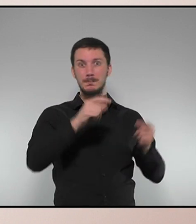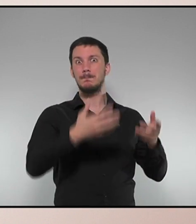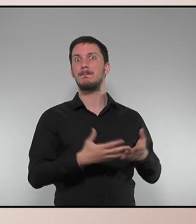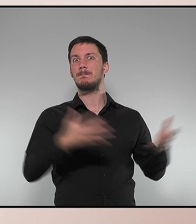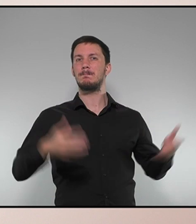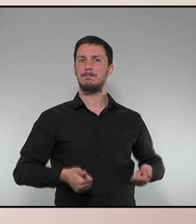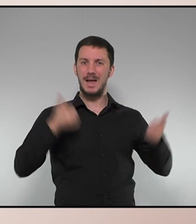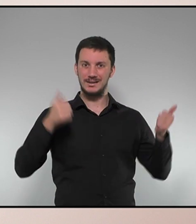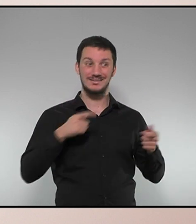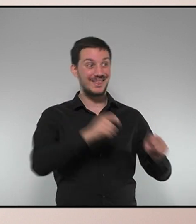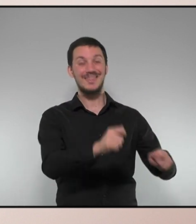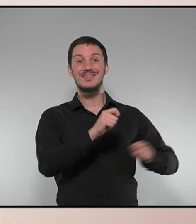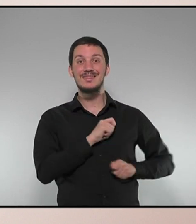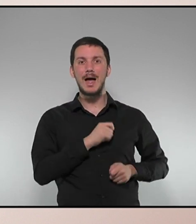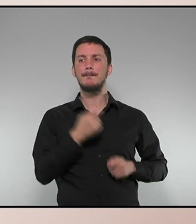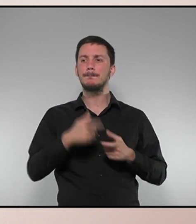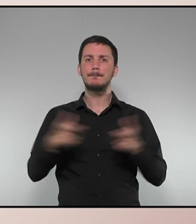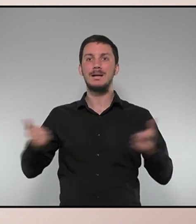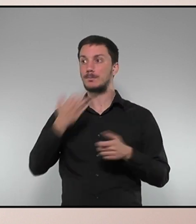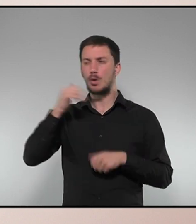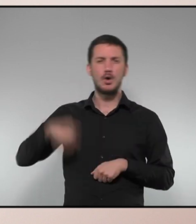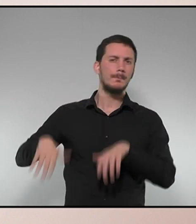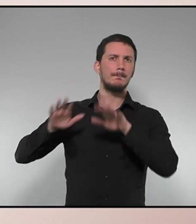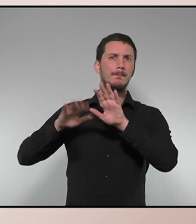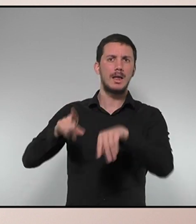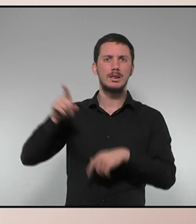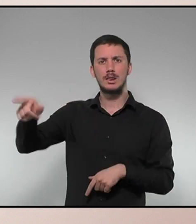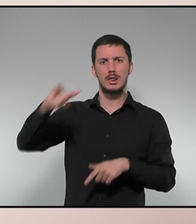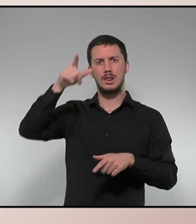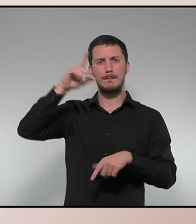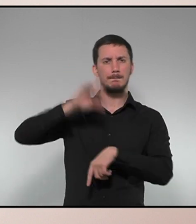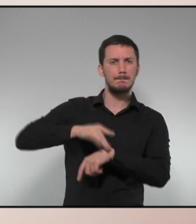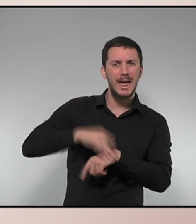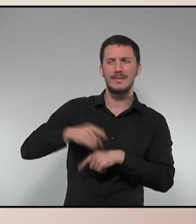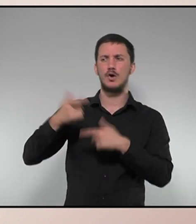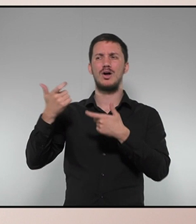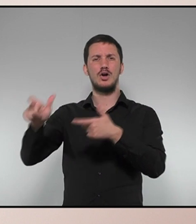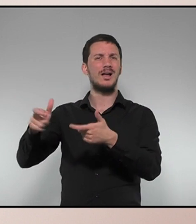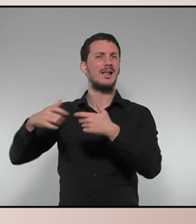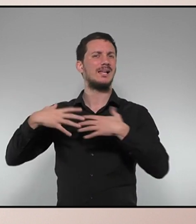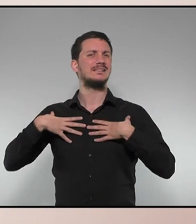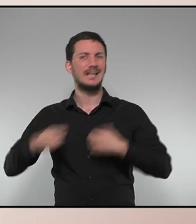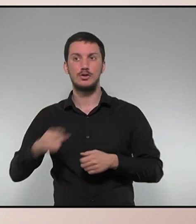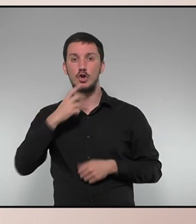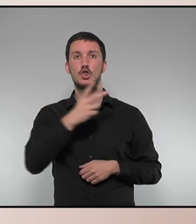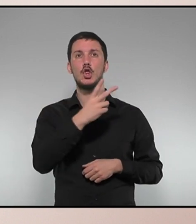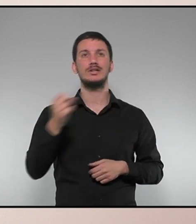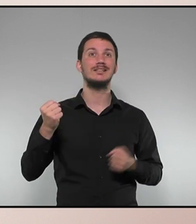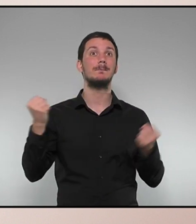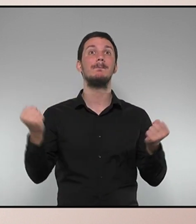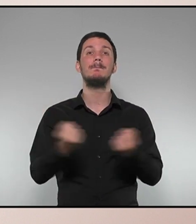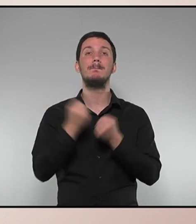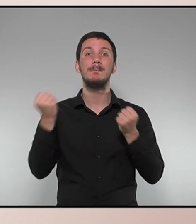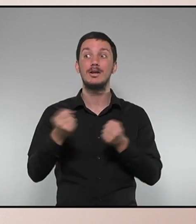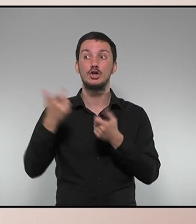permetre incrementar, per exemple, avui que es manifesten metges i altre personal sanitari a més de 1.200 milions el pressupost del Departament de